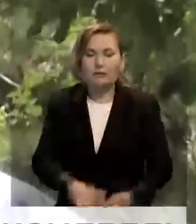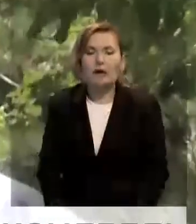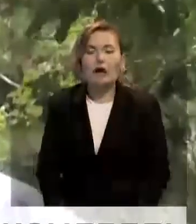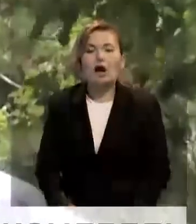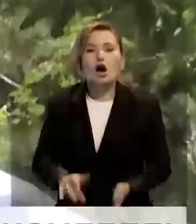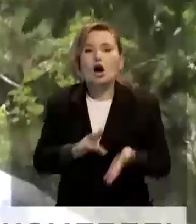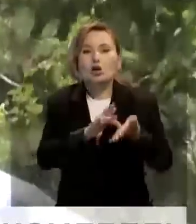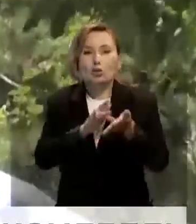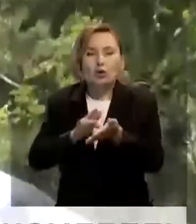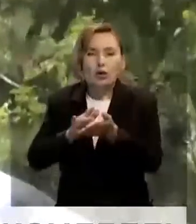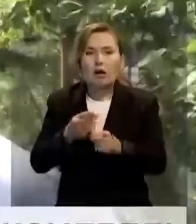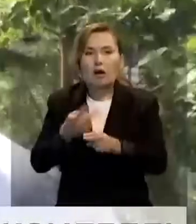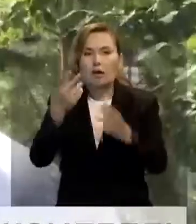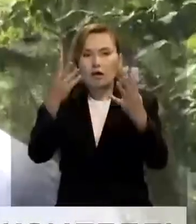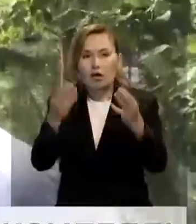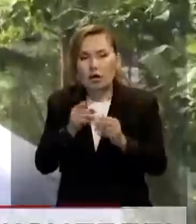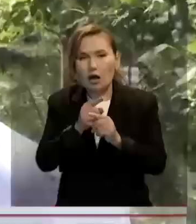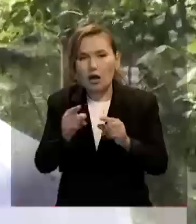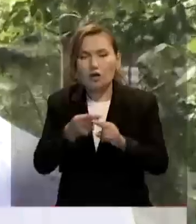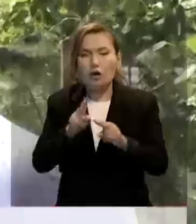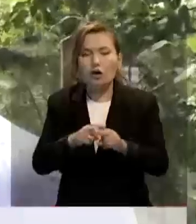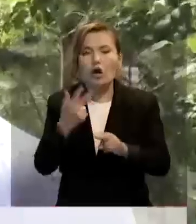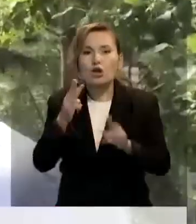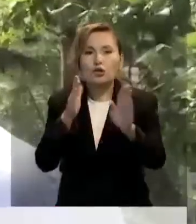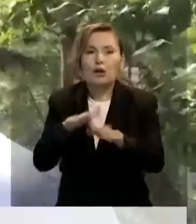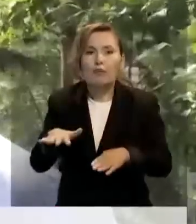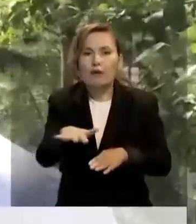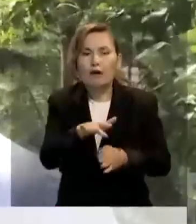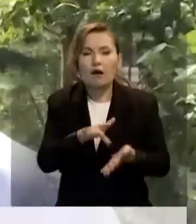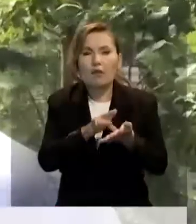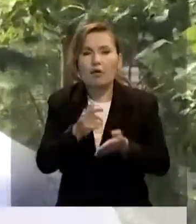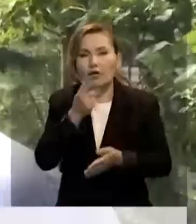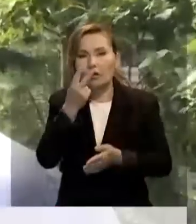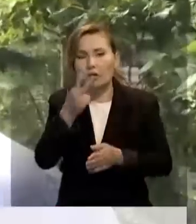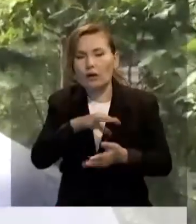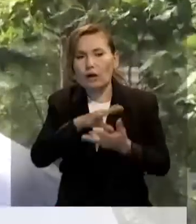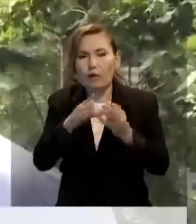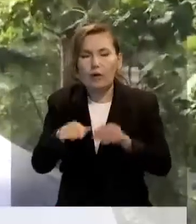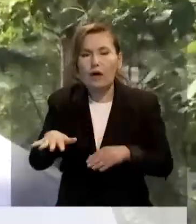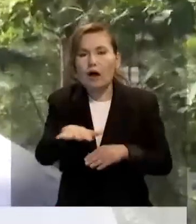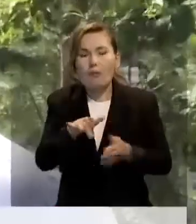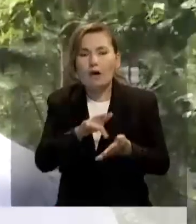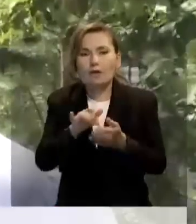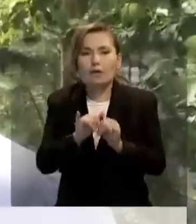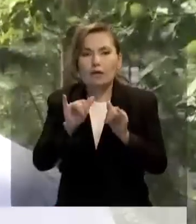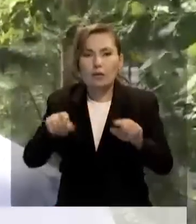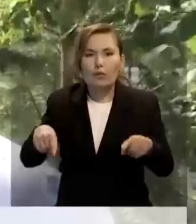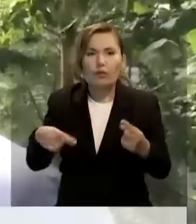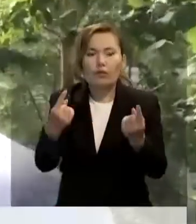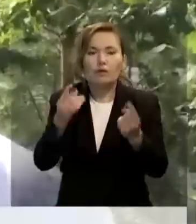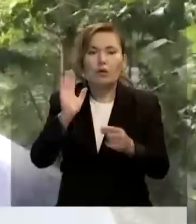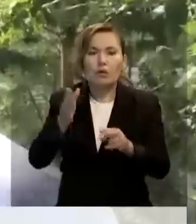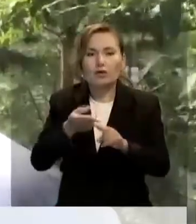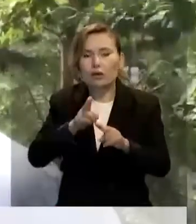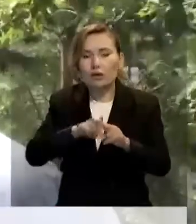Туристтер көп жағдайда екі күн үшінде үш локацияды болады. Сол себепті аталған үш күрортты өңірді қатар дамытуға басымдық берілді. Бір айта